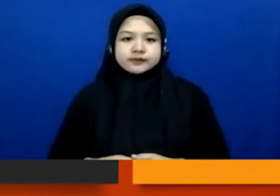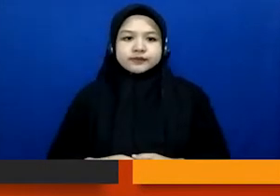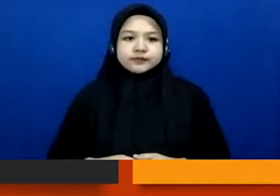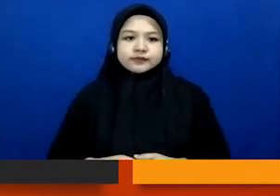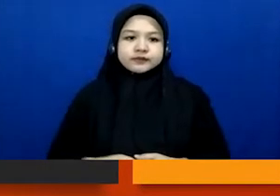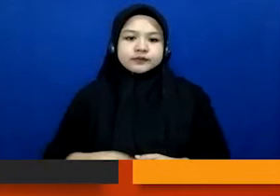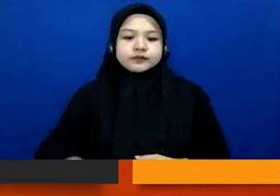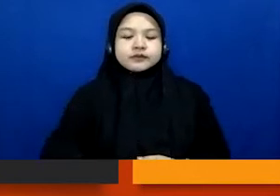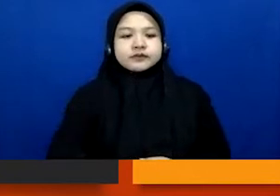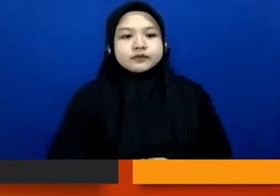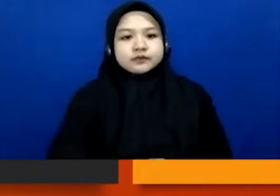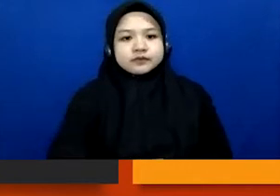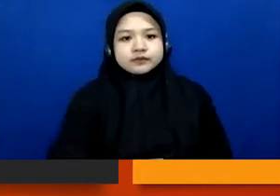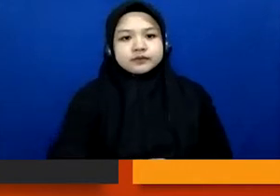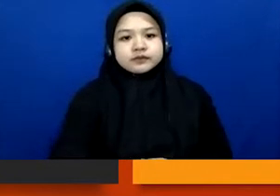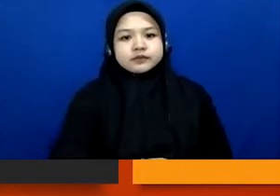next.